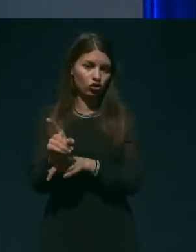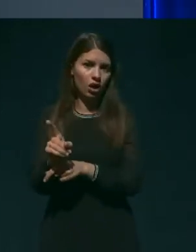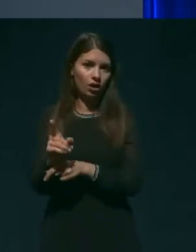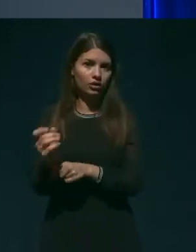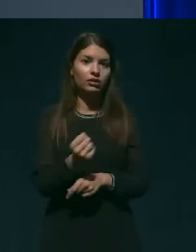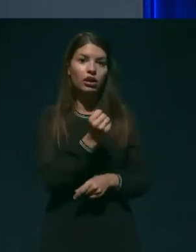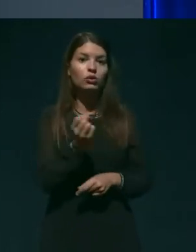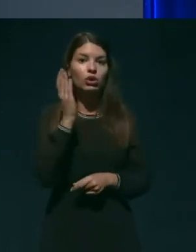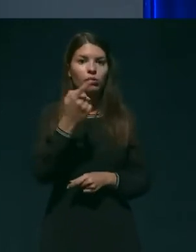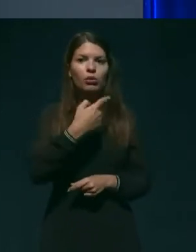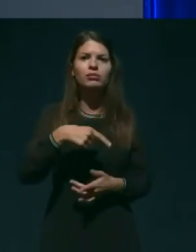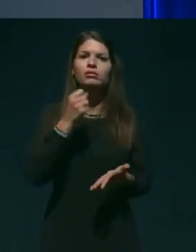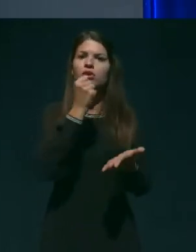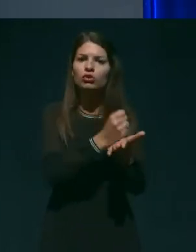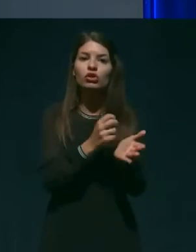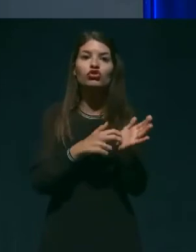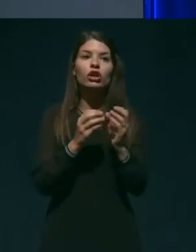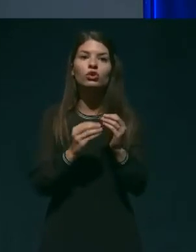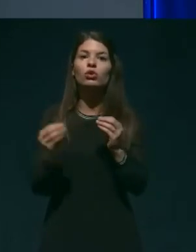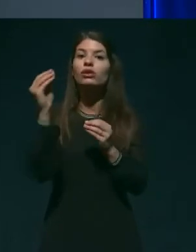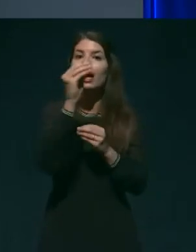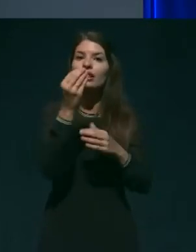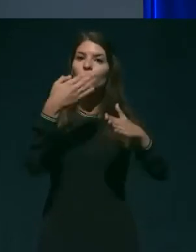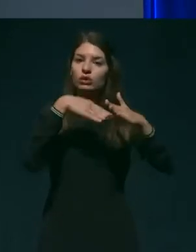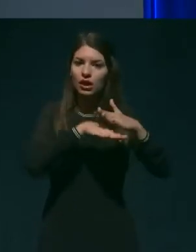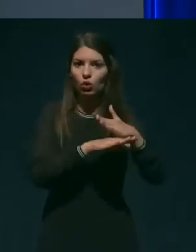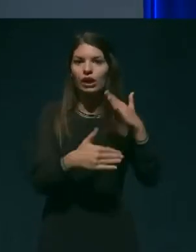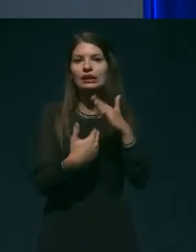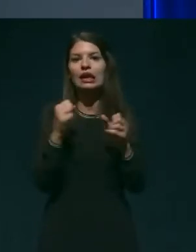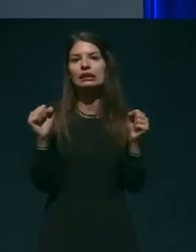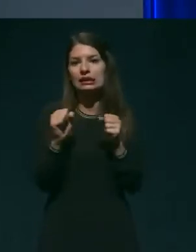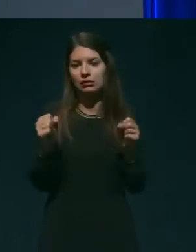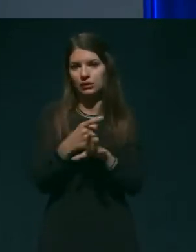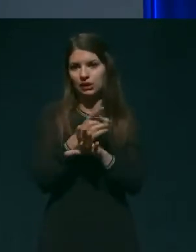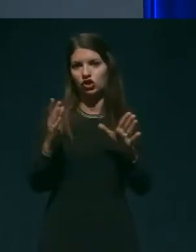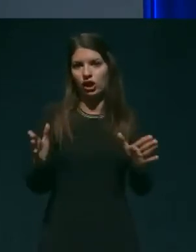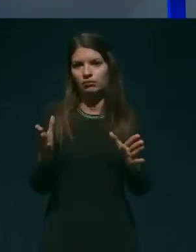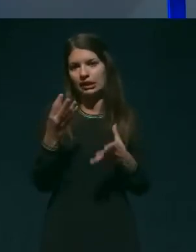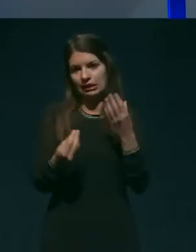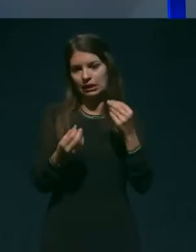dodatne zaloge, seveda potem za jesenski čas. Hvala lepa.